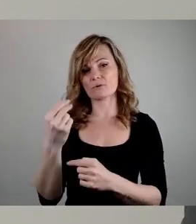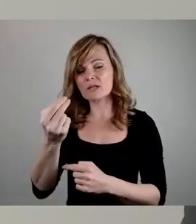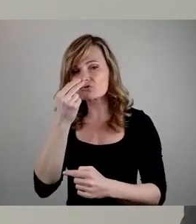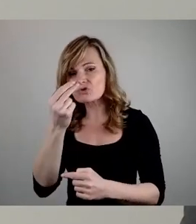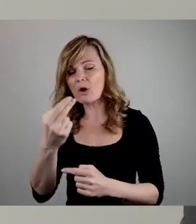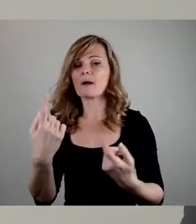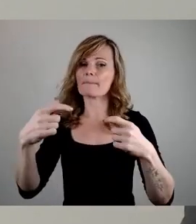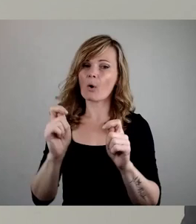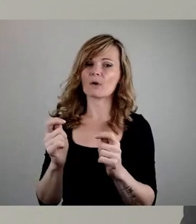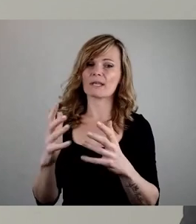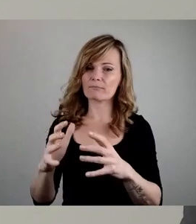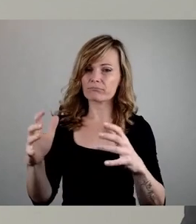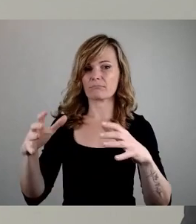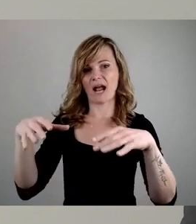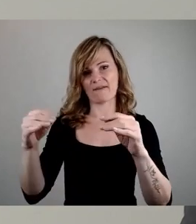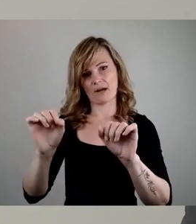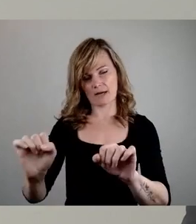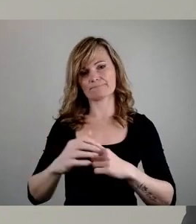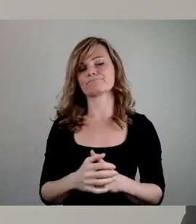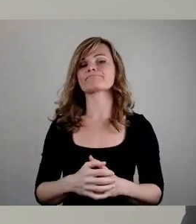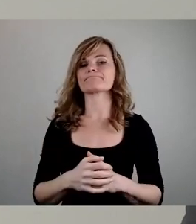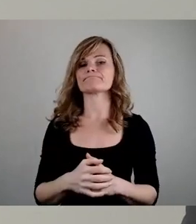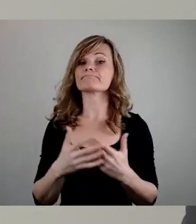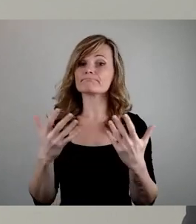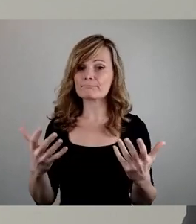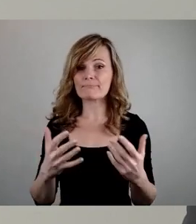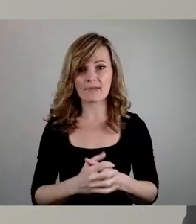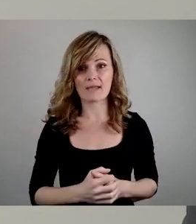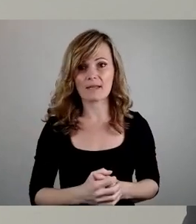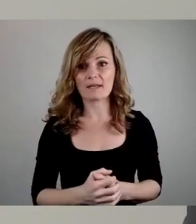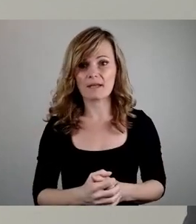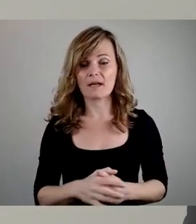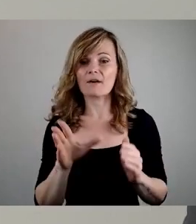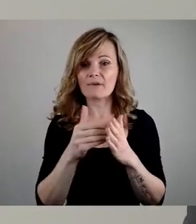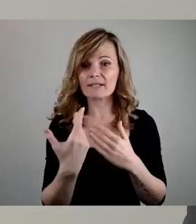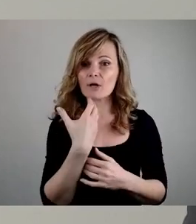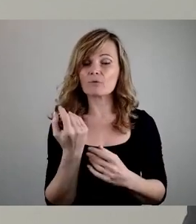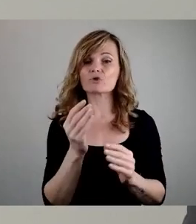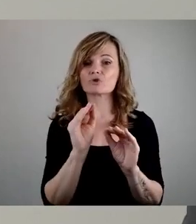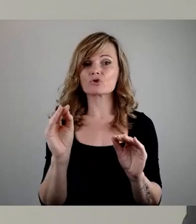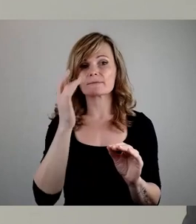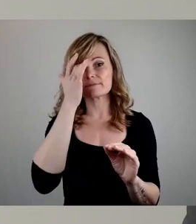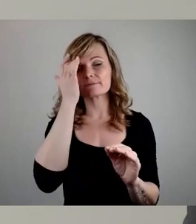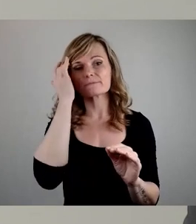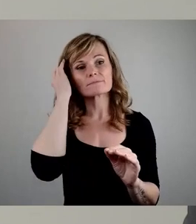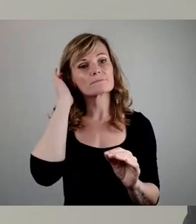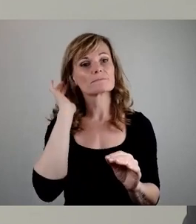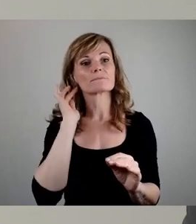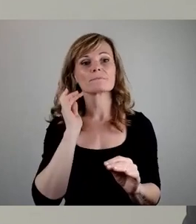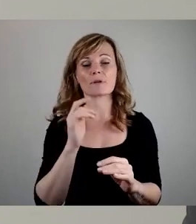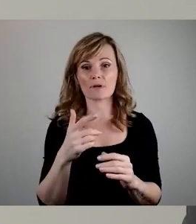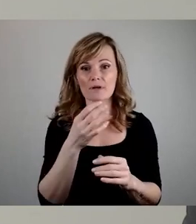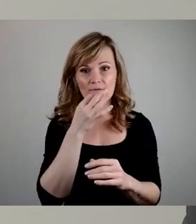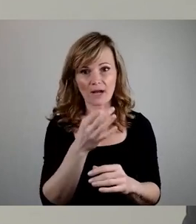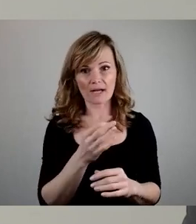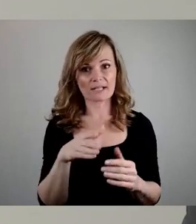voranzukommen. Des Weiteren möchte ich darauf eingehen, auf die Frage, gibt